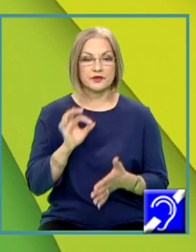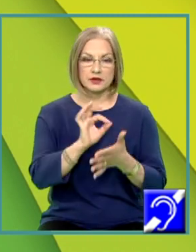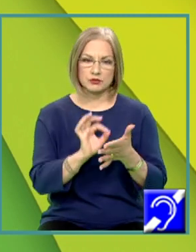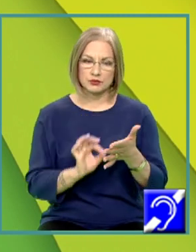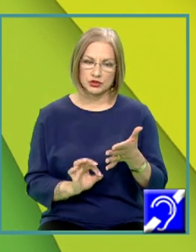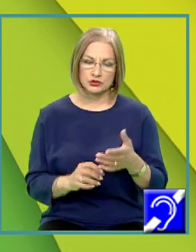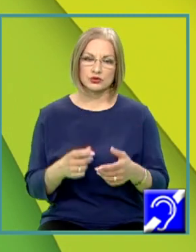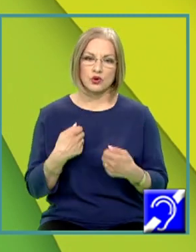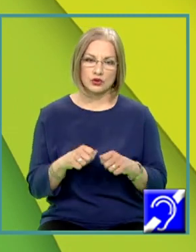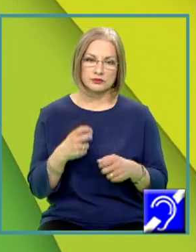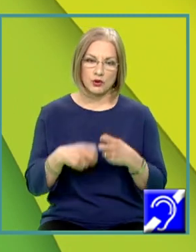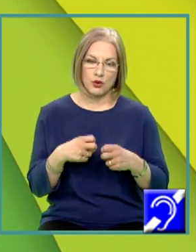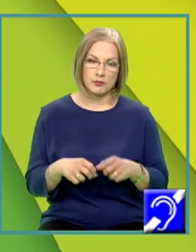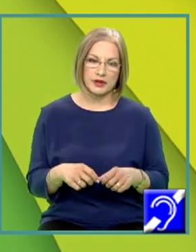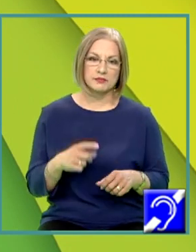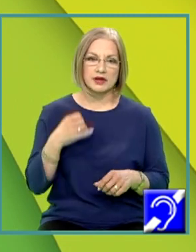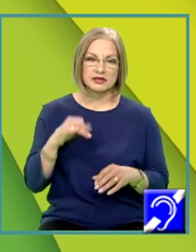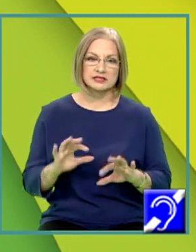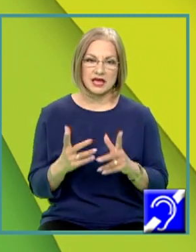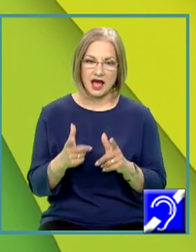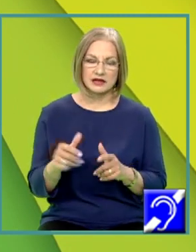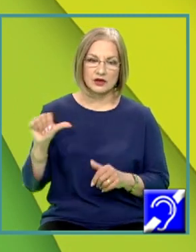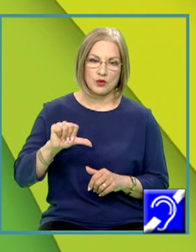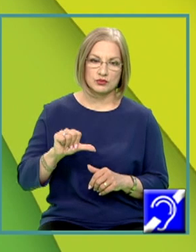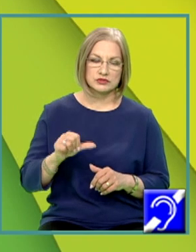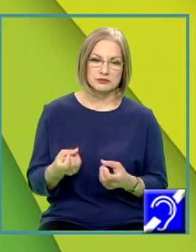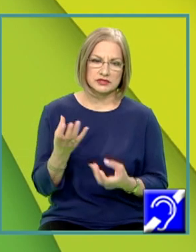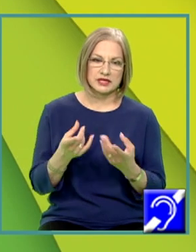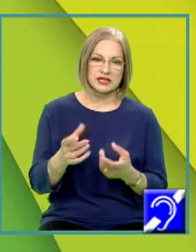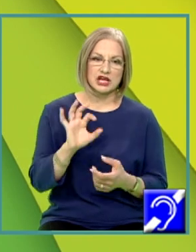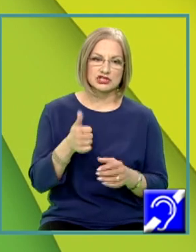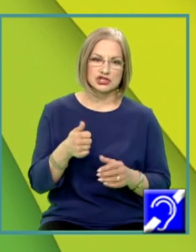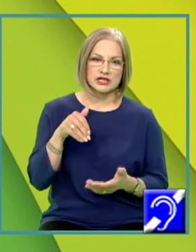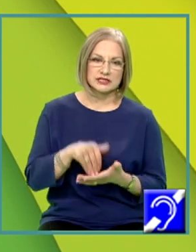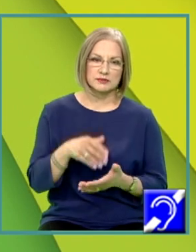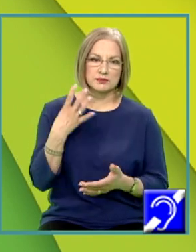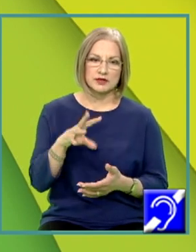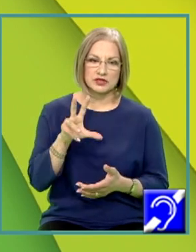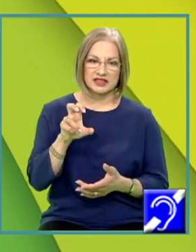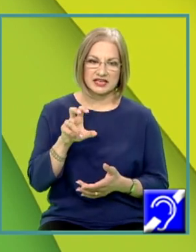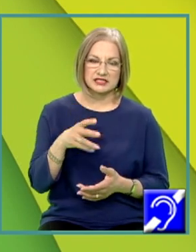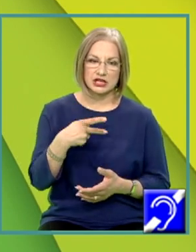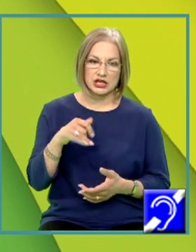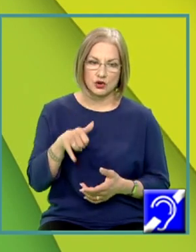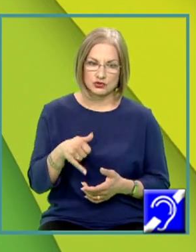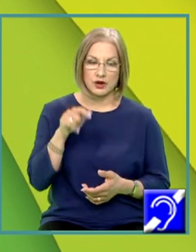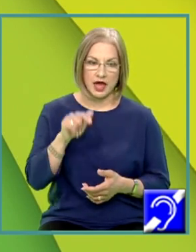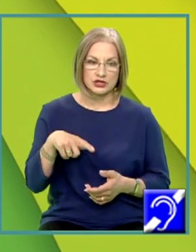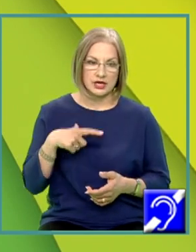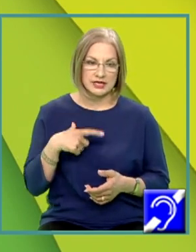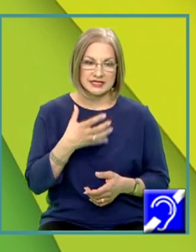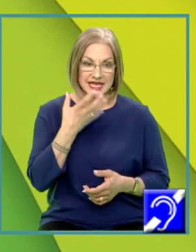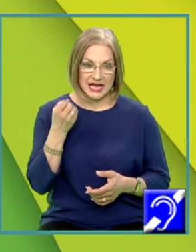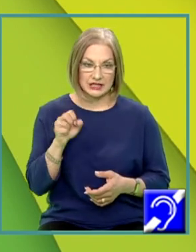problemei. La arderea unui combustibil se degajă 56.430 kJ, aceasta fiind